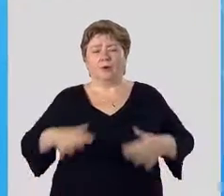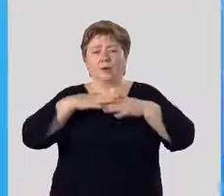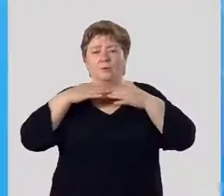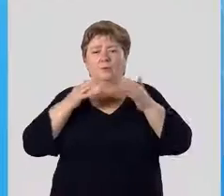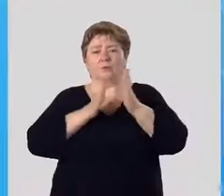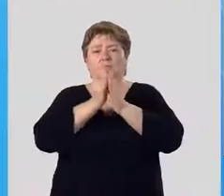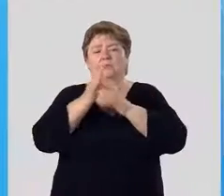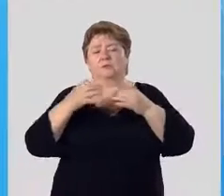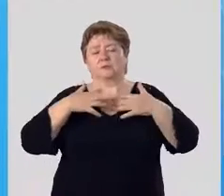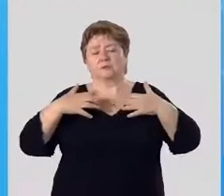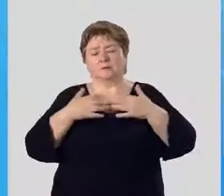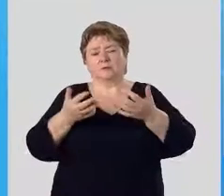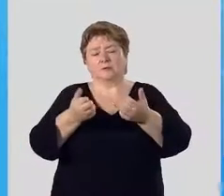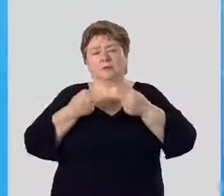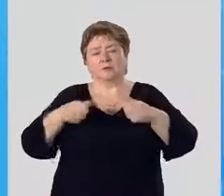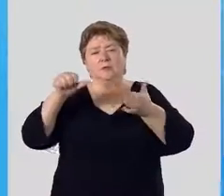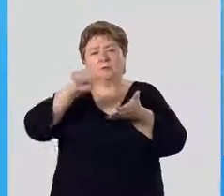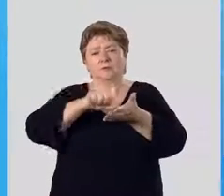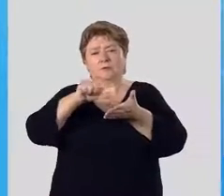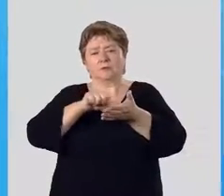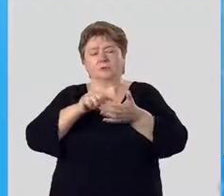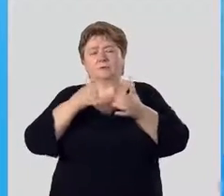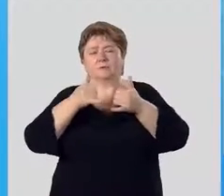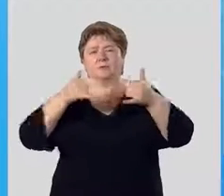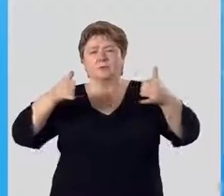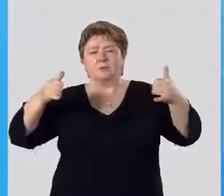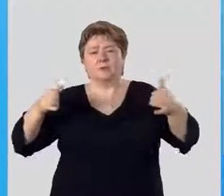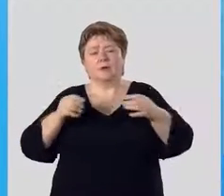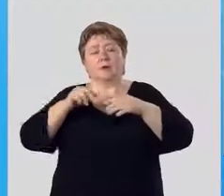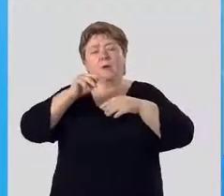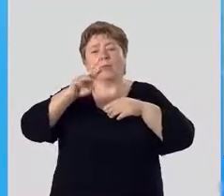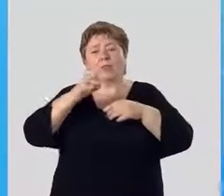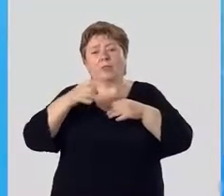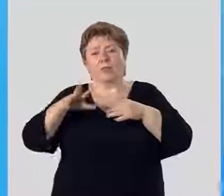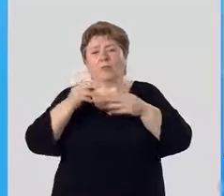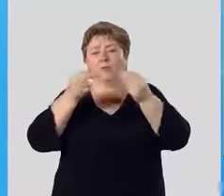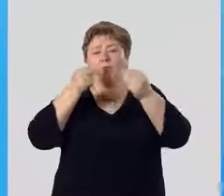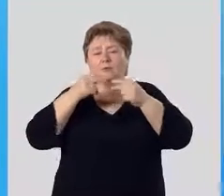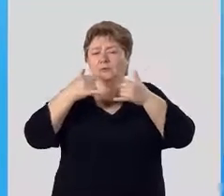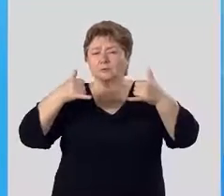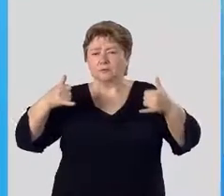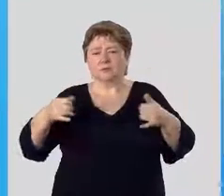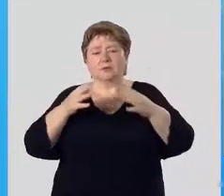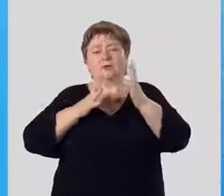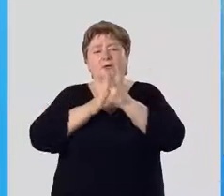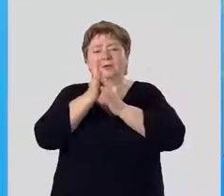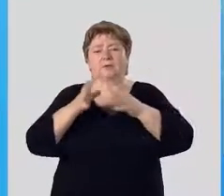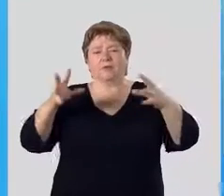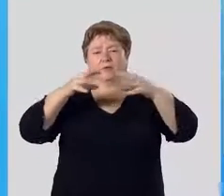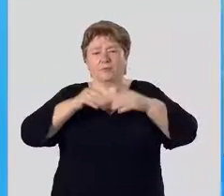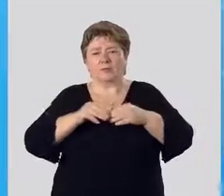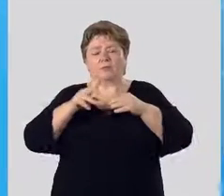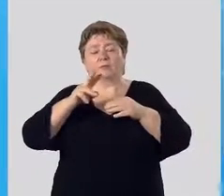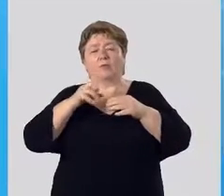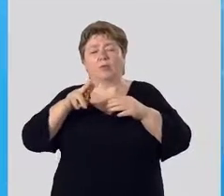растительноядные животные принимают участие в распространении плодов. Они поедают разнообразные растения вместе с их